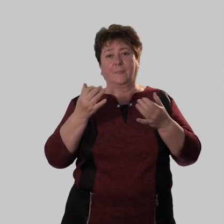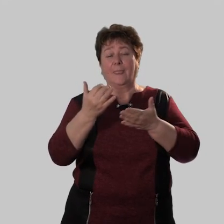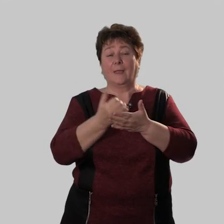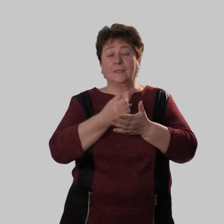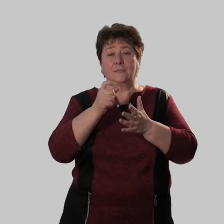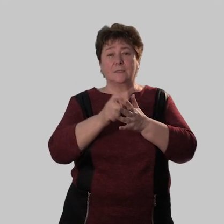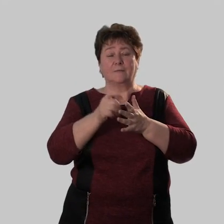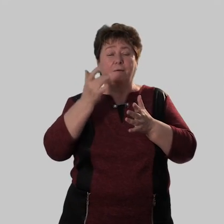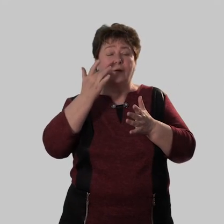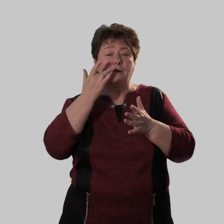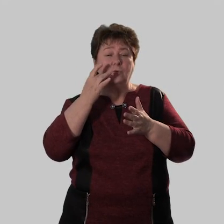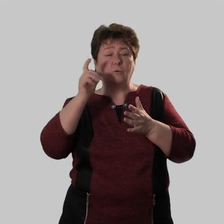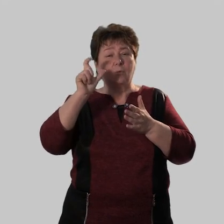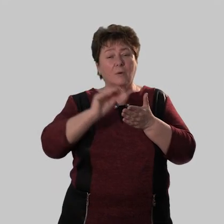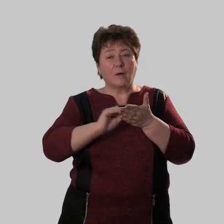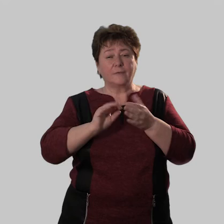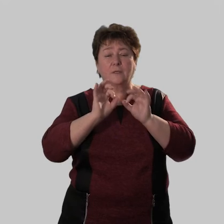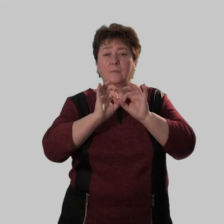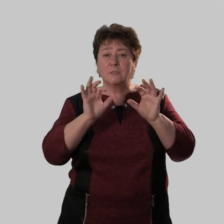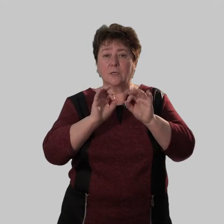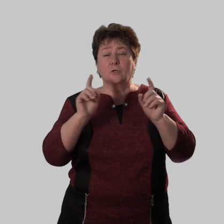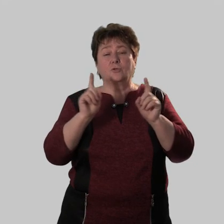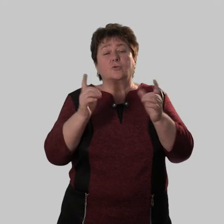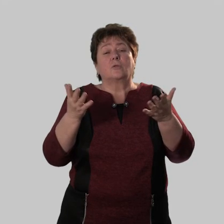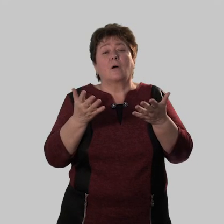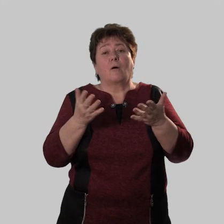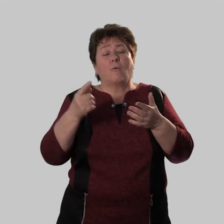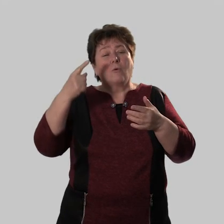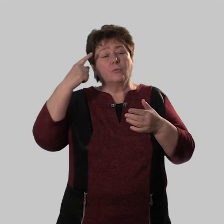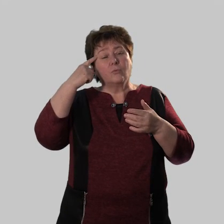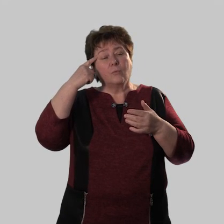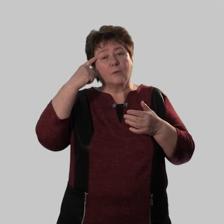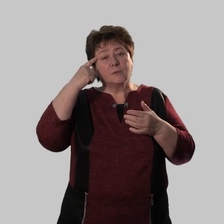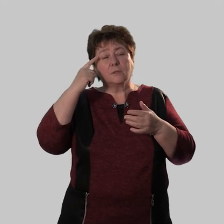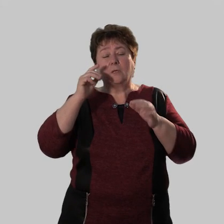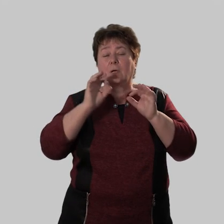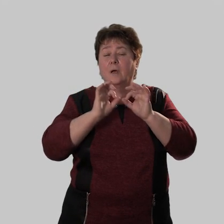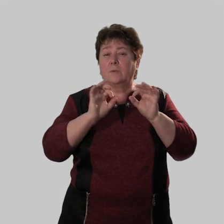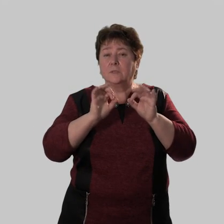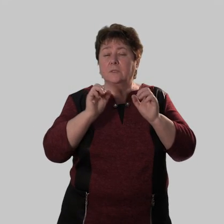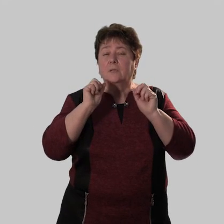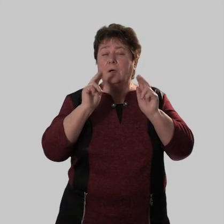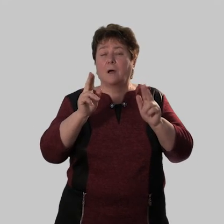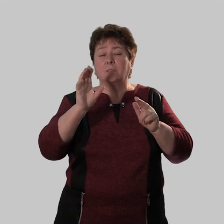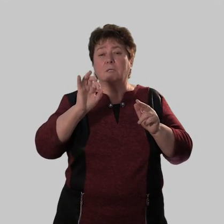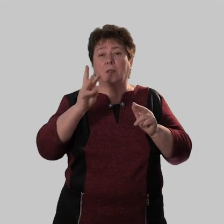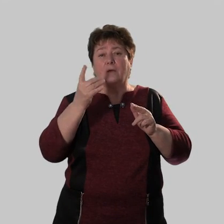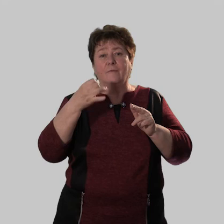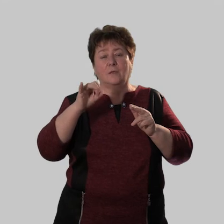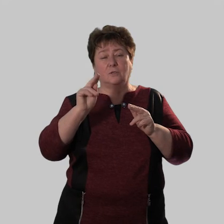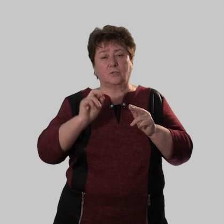Найдите слова, в которых автор объясняет, что значит «думать». Объясните, как